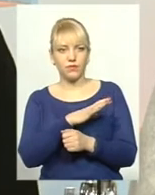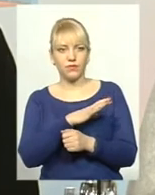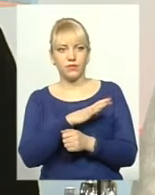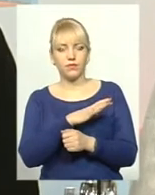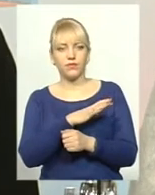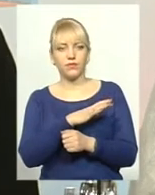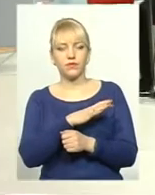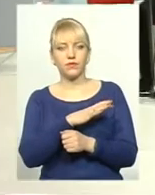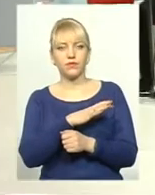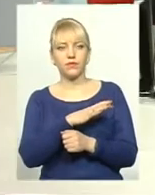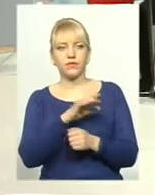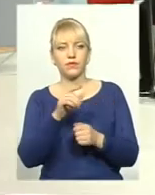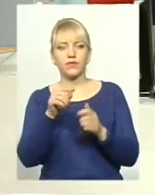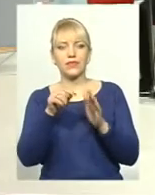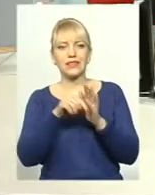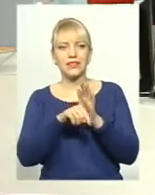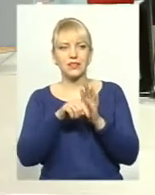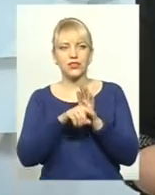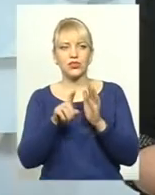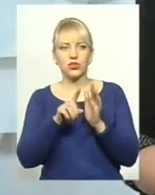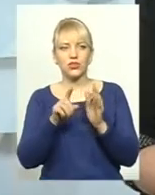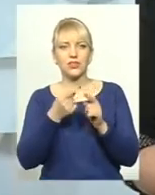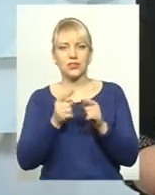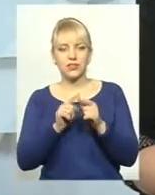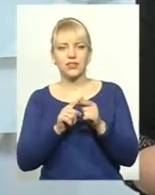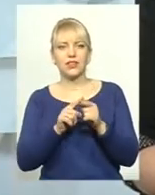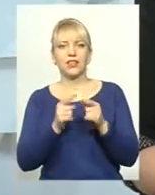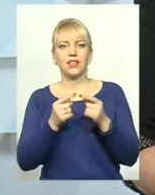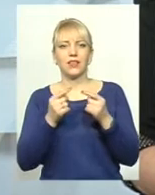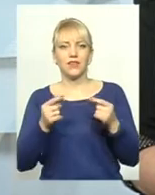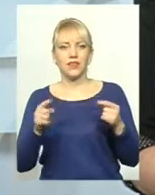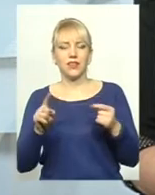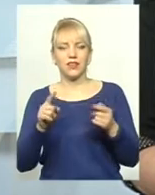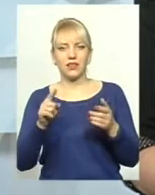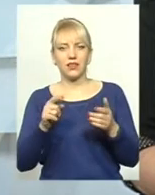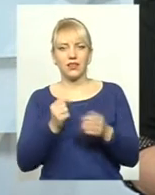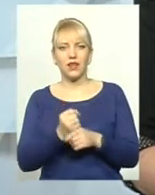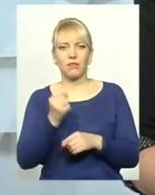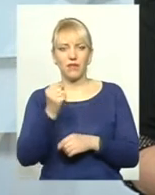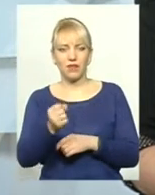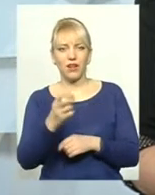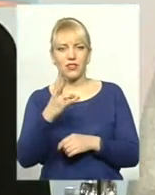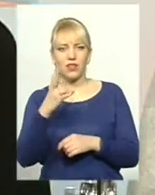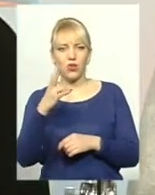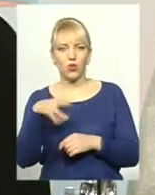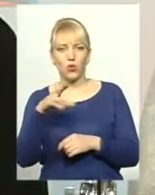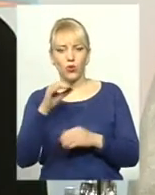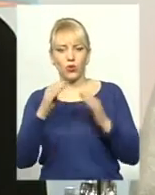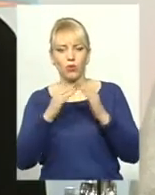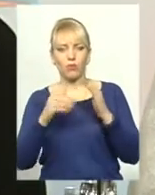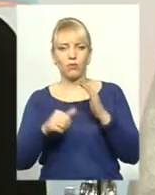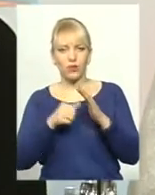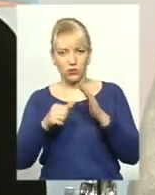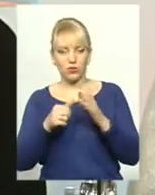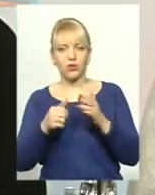є, дивіться, просто замаху. вони, в принципі, це ті тварини, які також направляються до притулку, так, якщо вони? Ну, взагалі, вони б мали